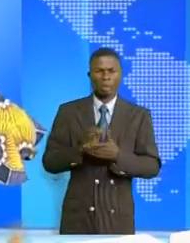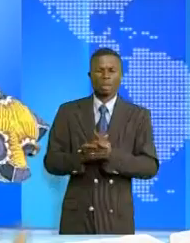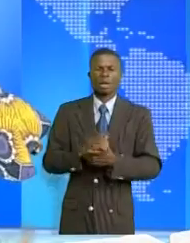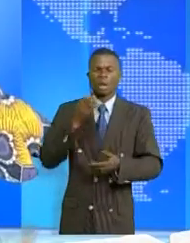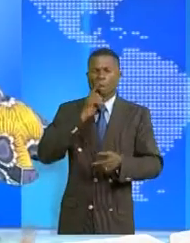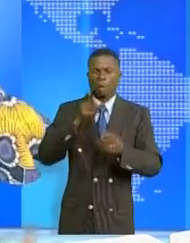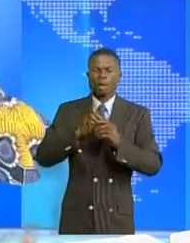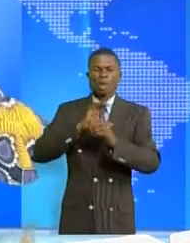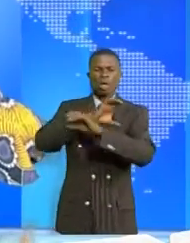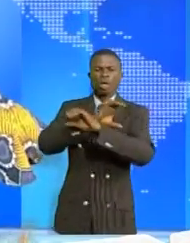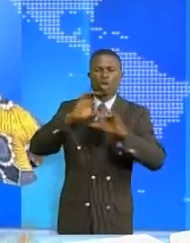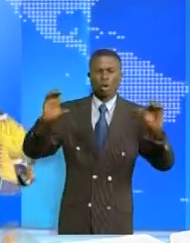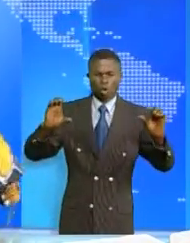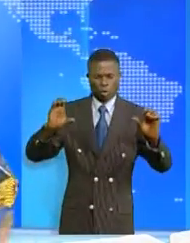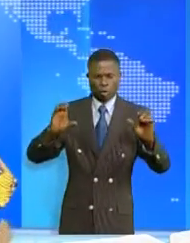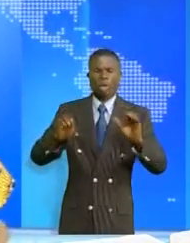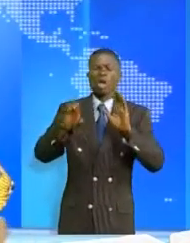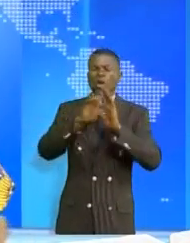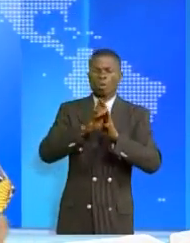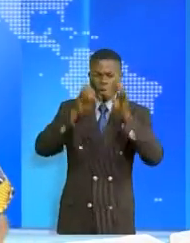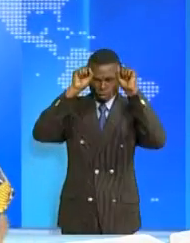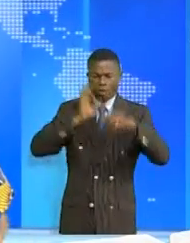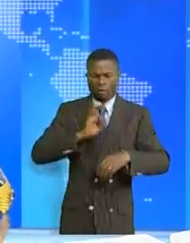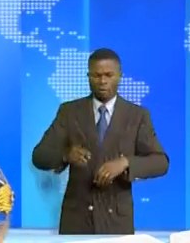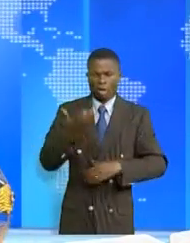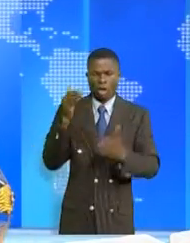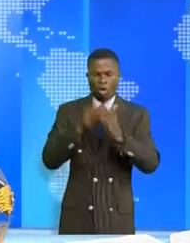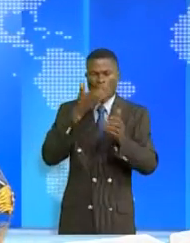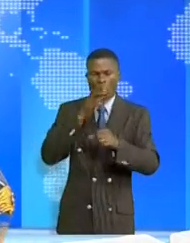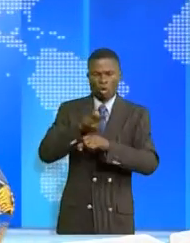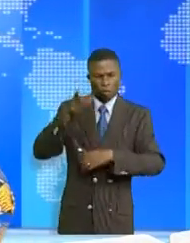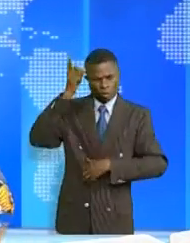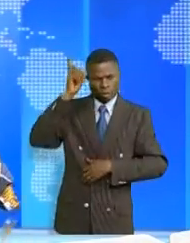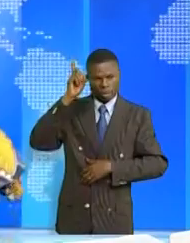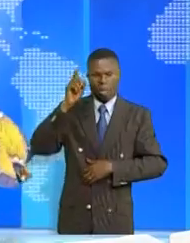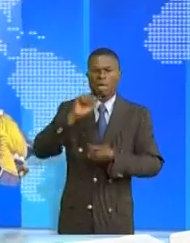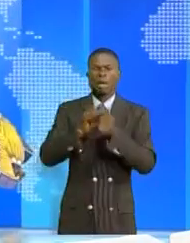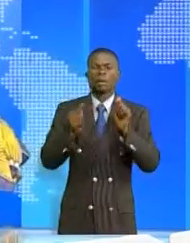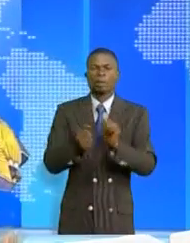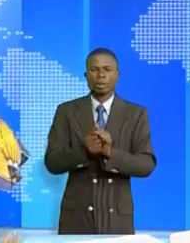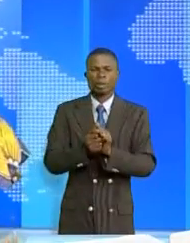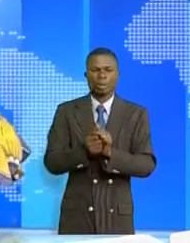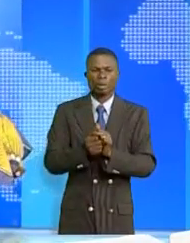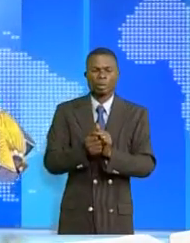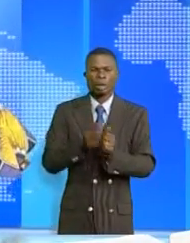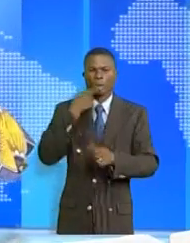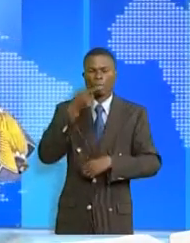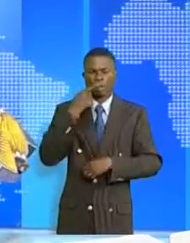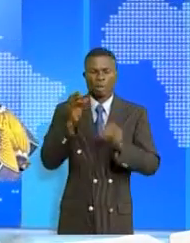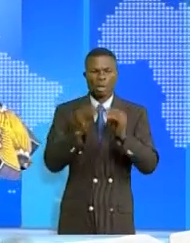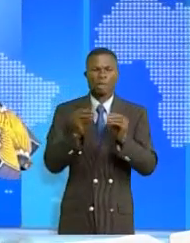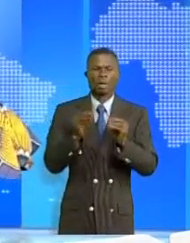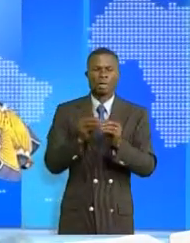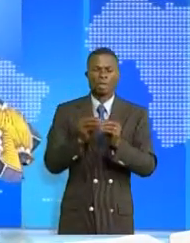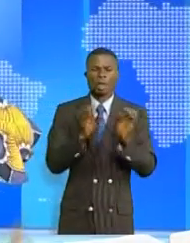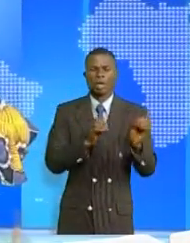santé universelle prônée par le chef de l'État, Félix-Antoine Tisegui de Tchilombo, sujet abordé au cours de cette réunion,